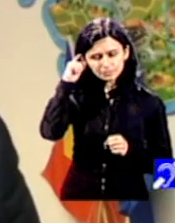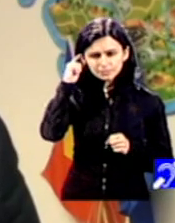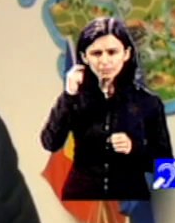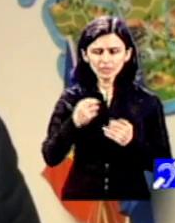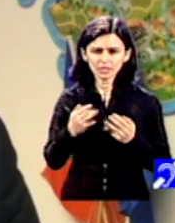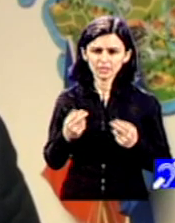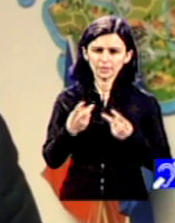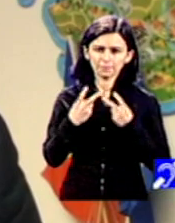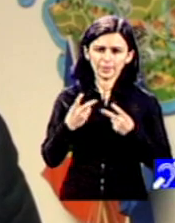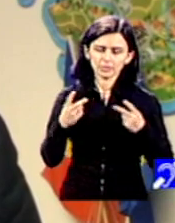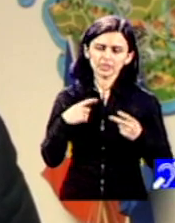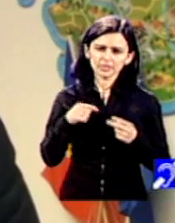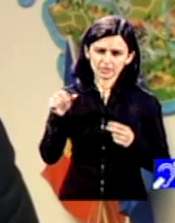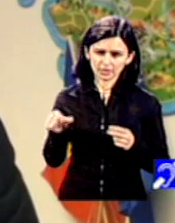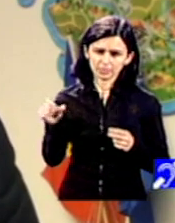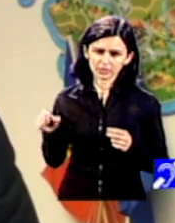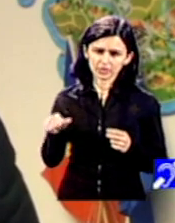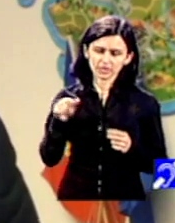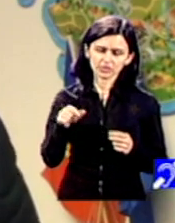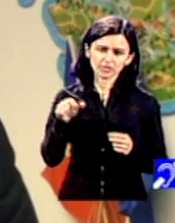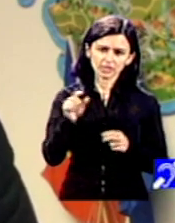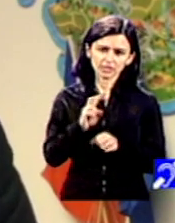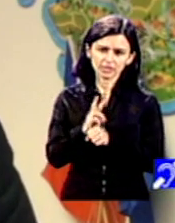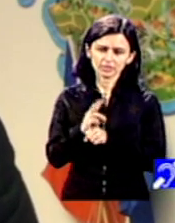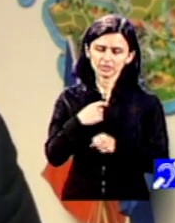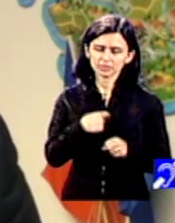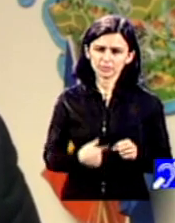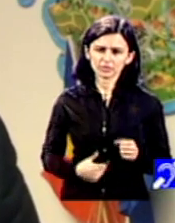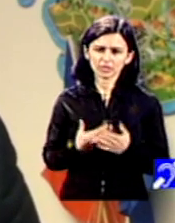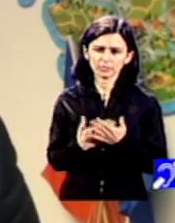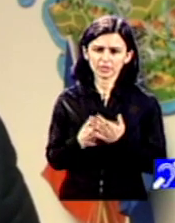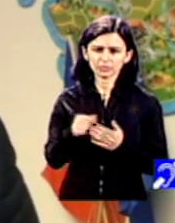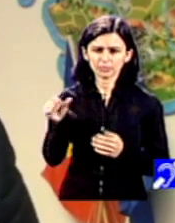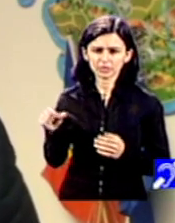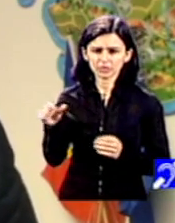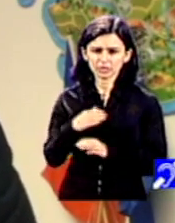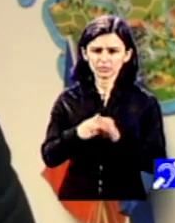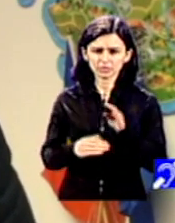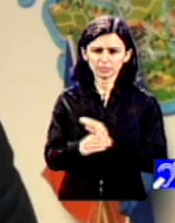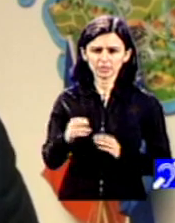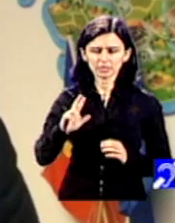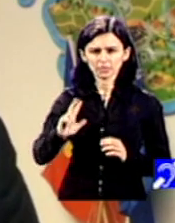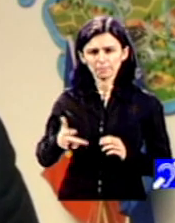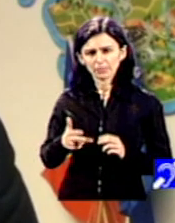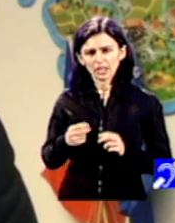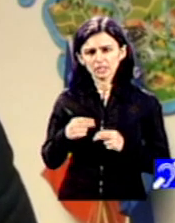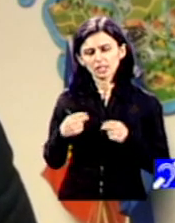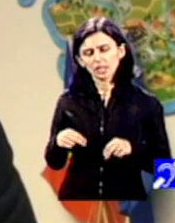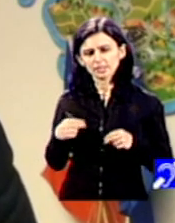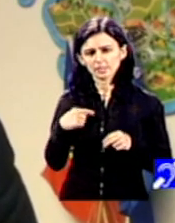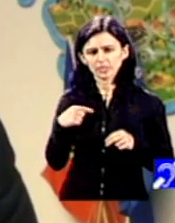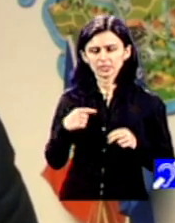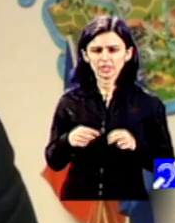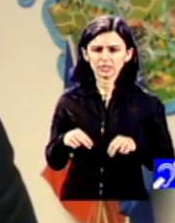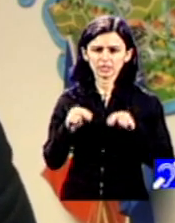persoanele acestei, asistenții personali pentru persoanele cu dizabilități. Și un al treilea exemplu pe care aș vrea să-l dau este cel în domeniul